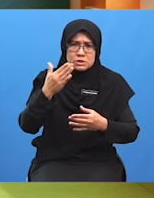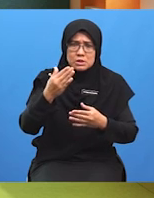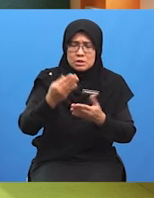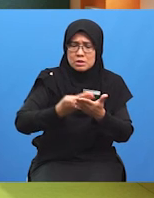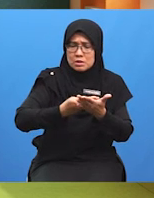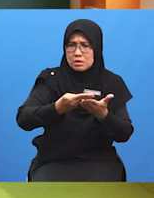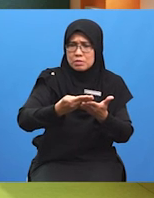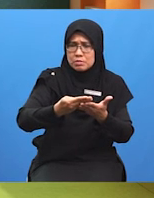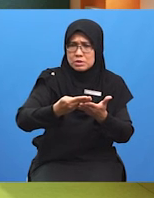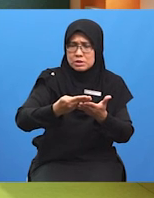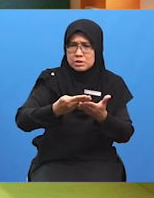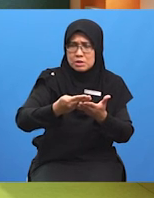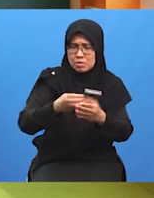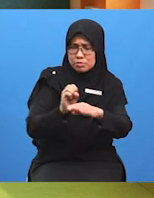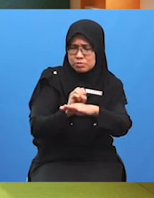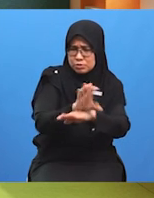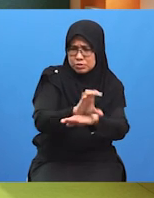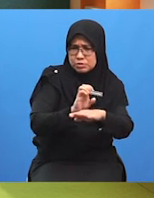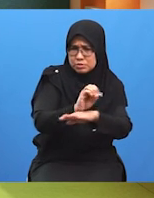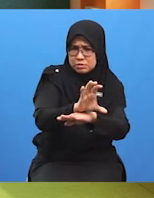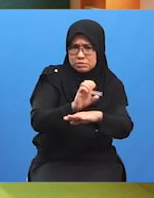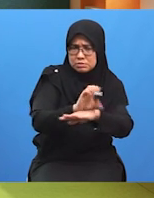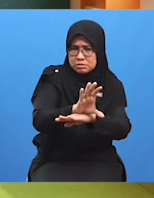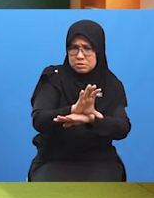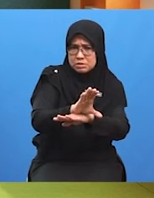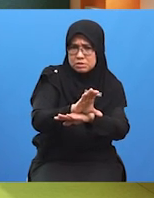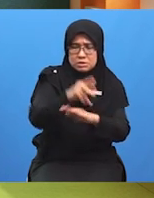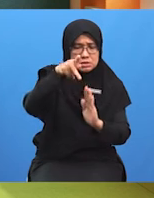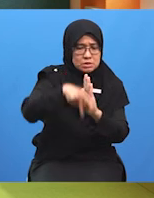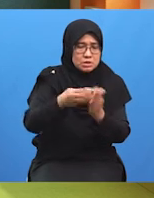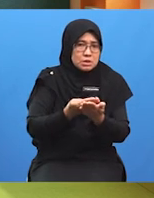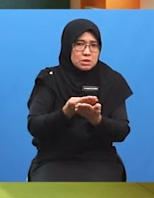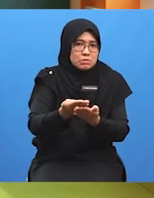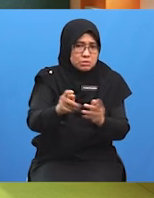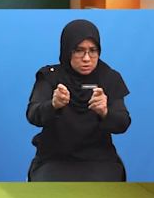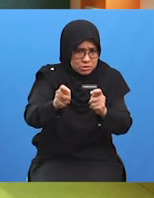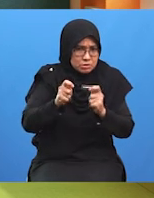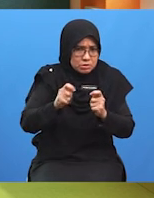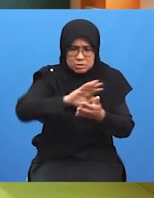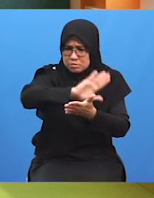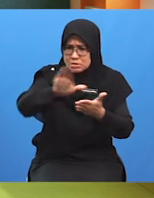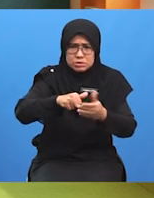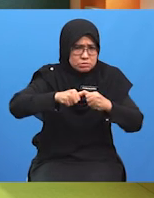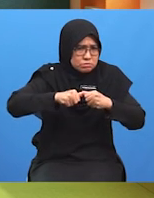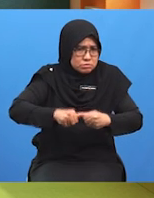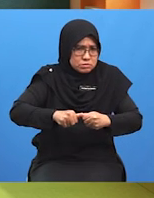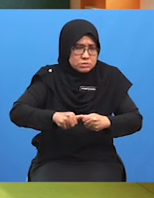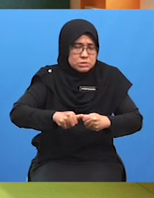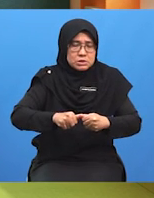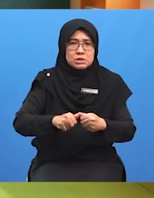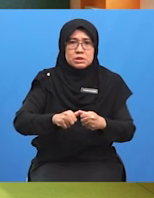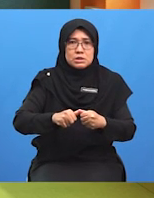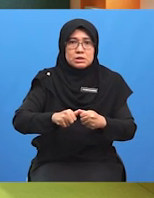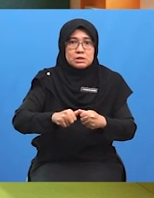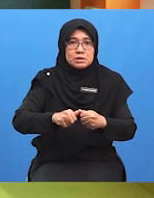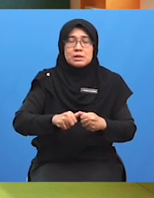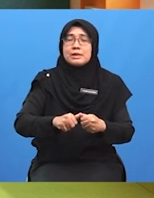-olah mendesak pembeli menerima terma dan syarat yang ditawarkan Pada situasi lain,